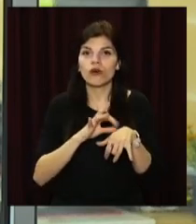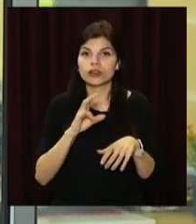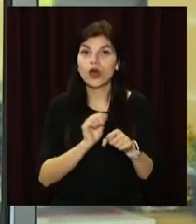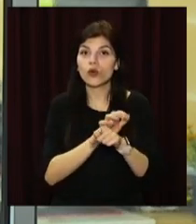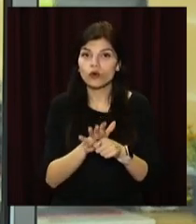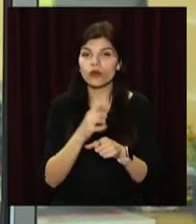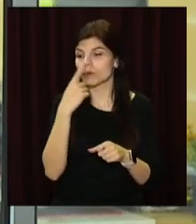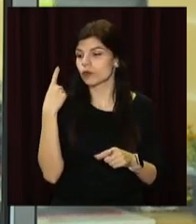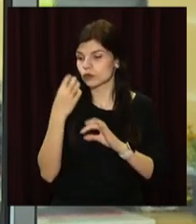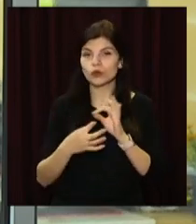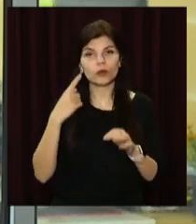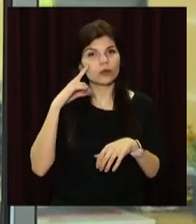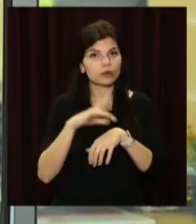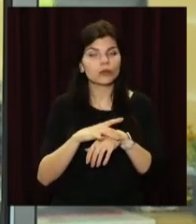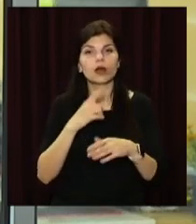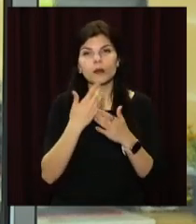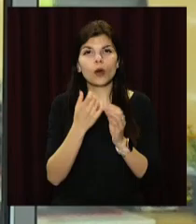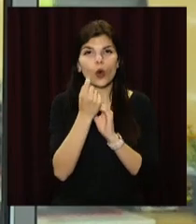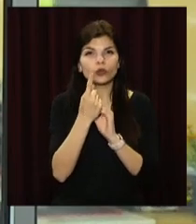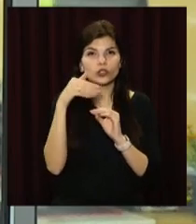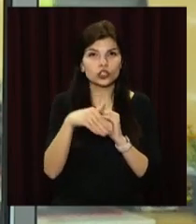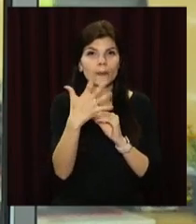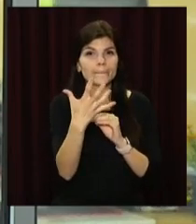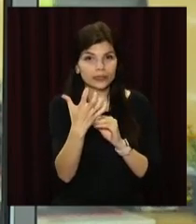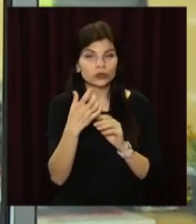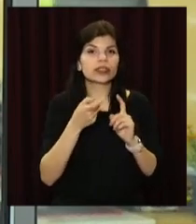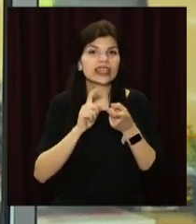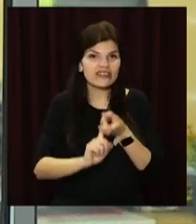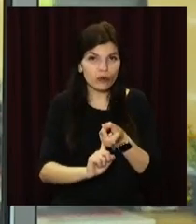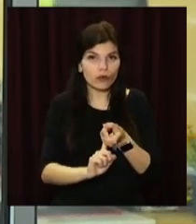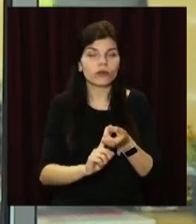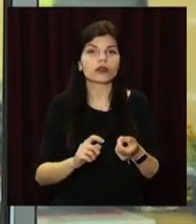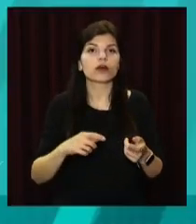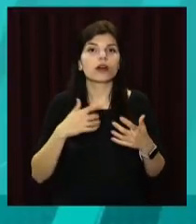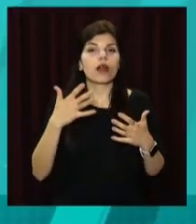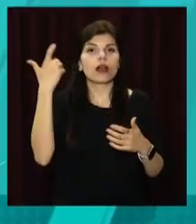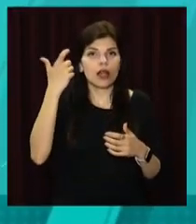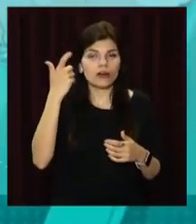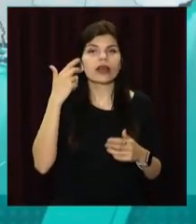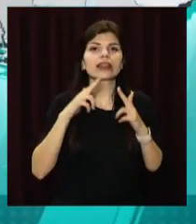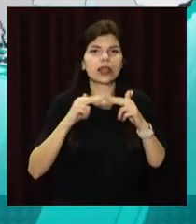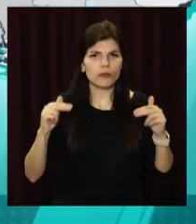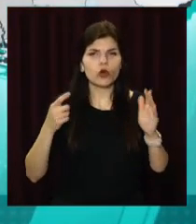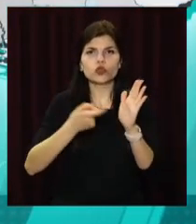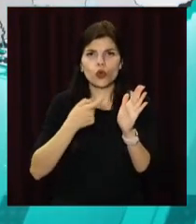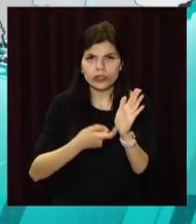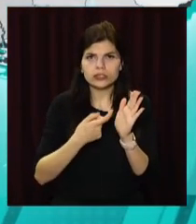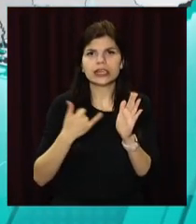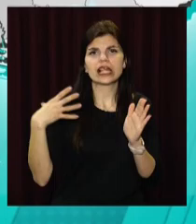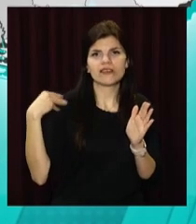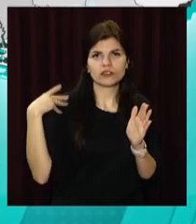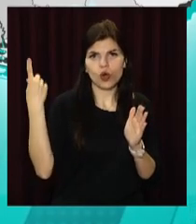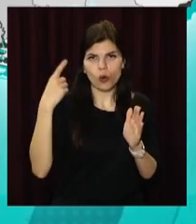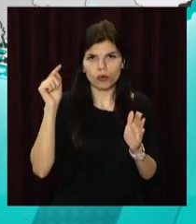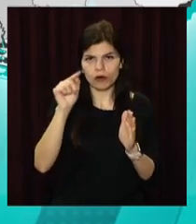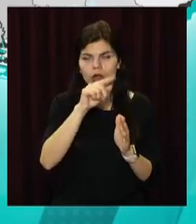на ковід. За попередню добу діагностували понад 11,5 тисяч інфікованих. В антилідерах Харківська, Дніпропетровська, Донецька та Львівська